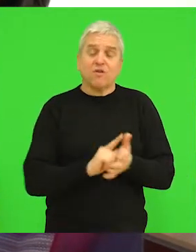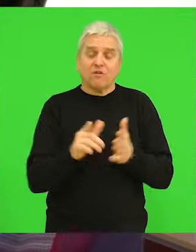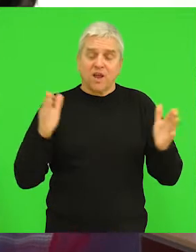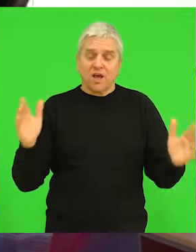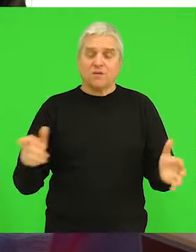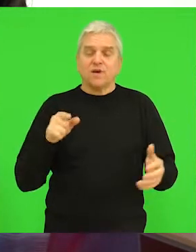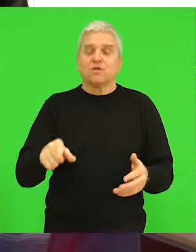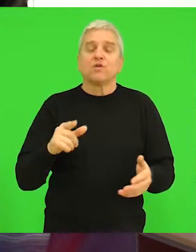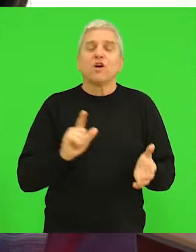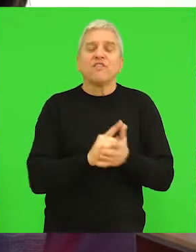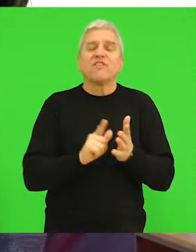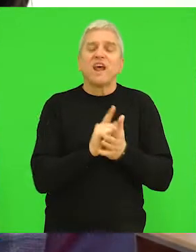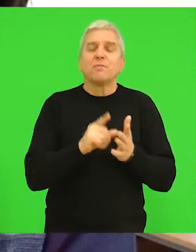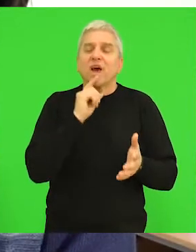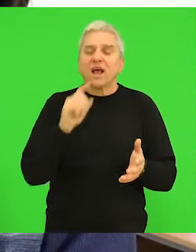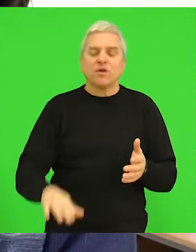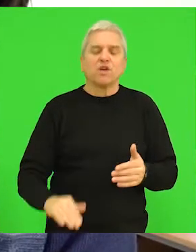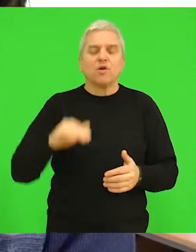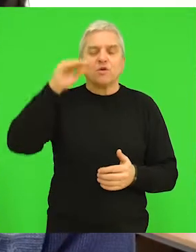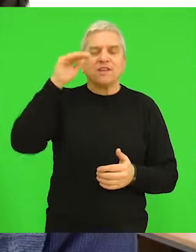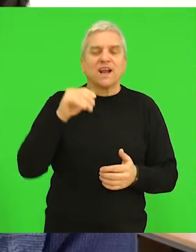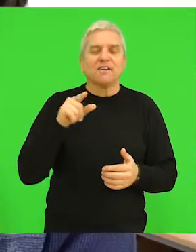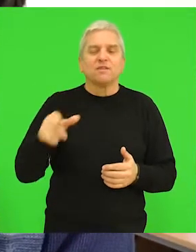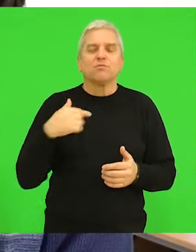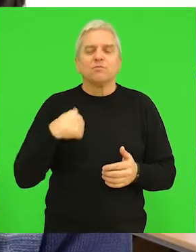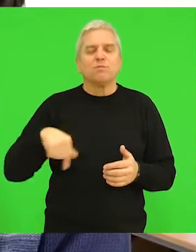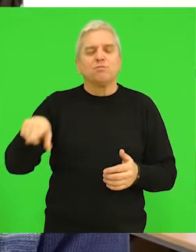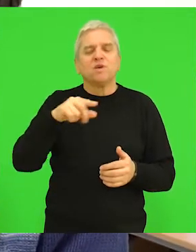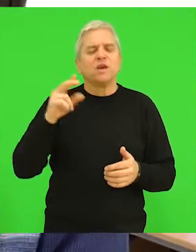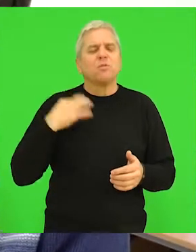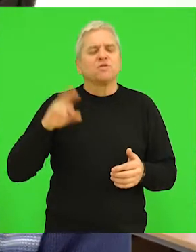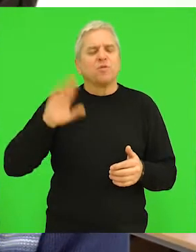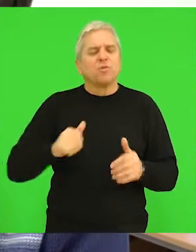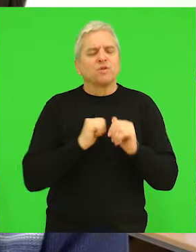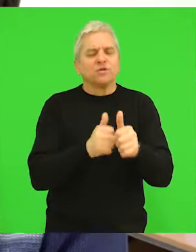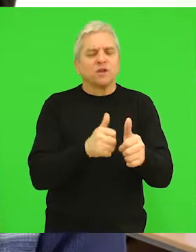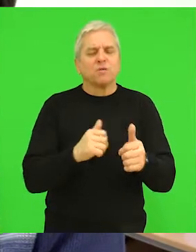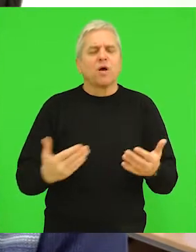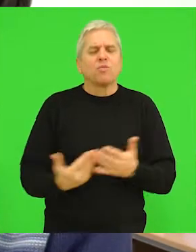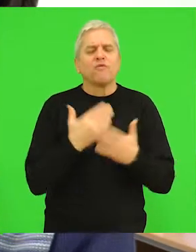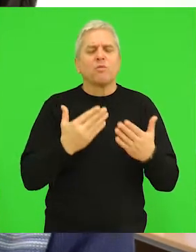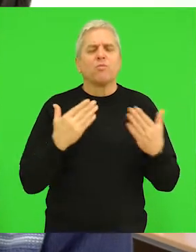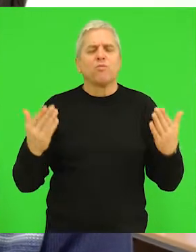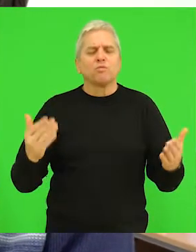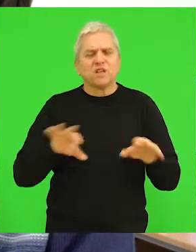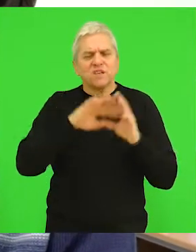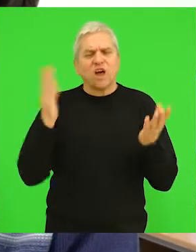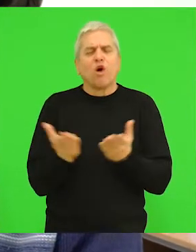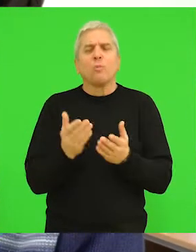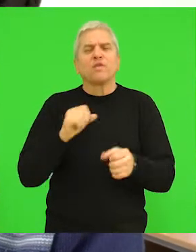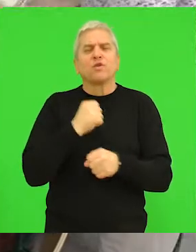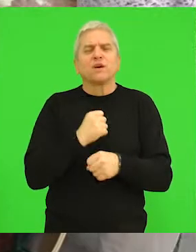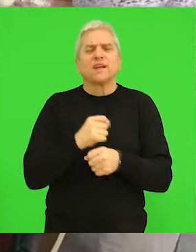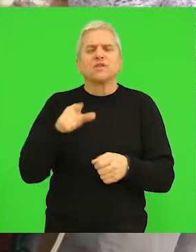jel tako, ovo je vreme u kojem oni odraste i mi prosto negdje moramo kroz to pratiti. Inače, modernizacija kompletno